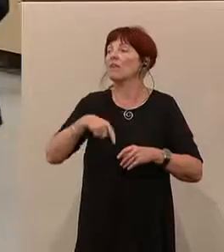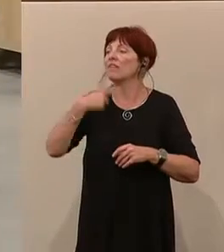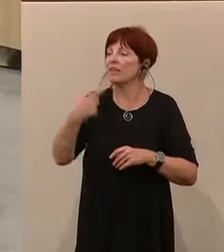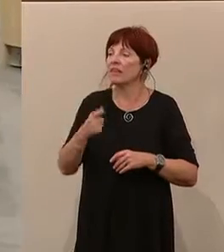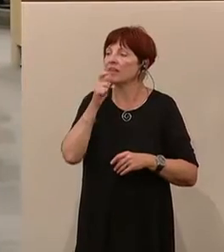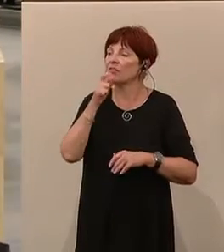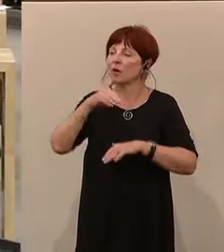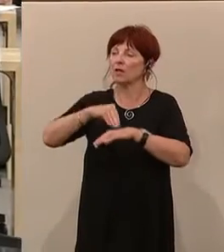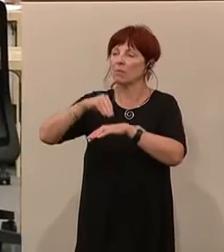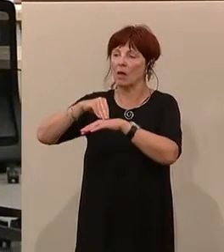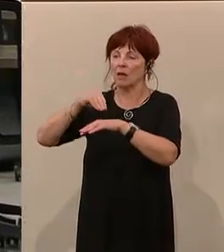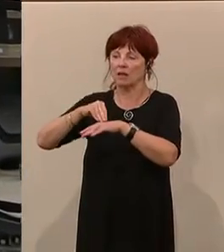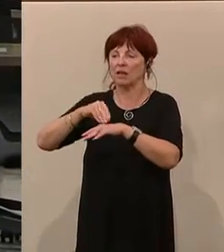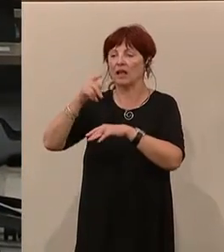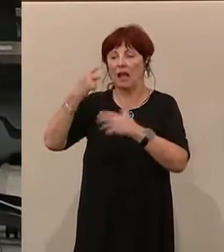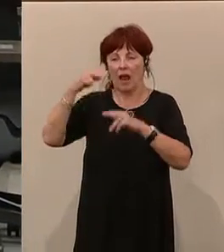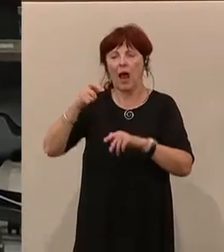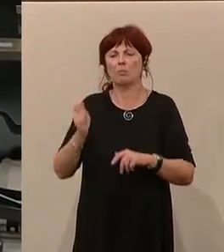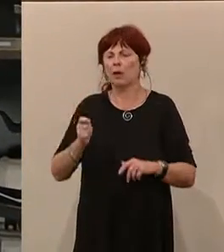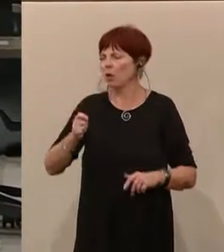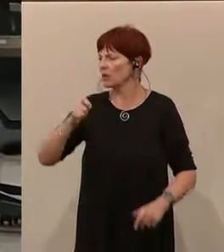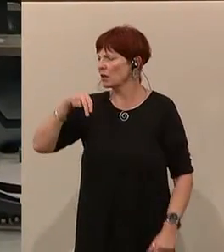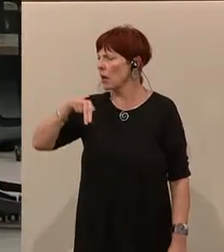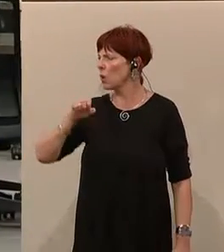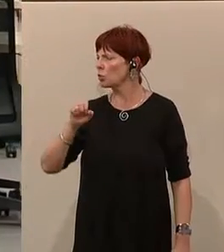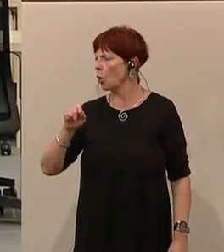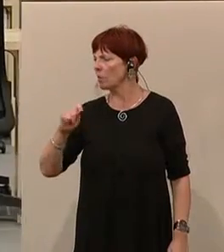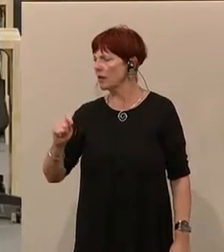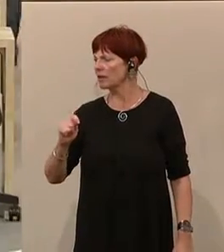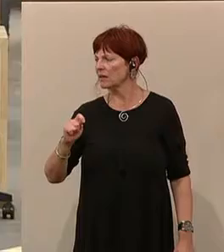Als nächster am Wort ist Norbert Sieber von der Volkspartei.